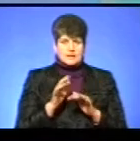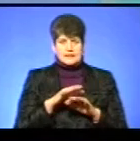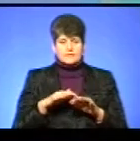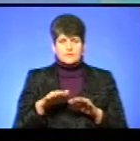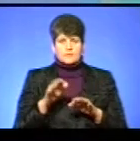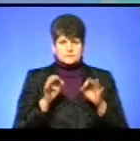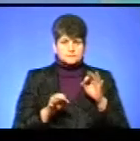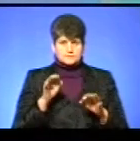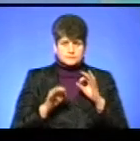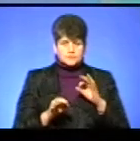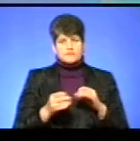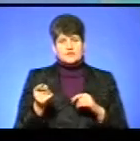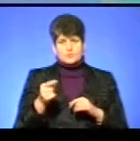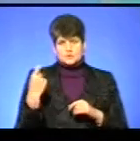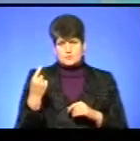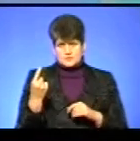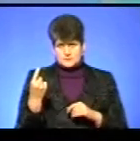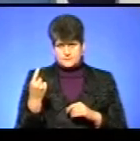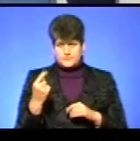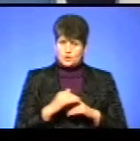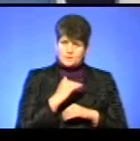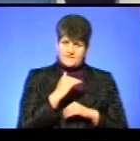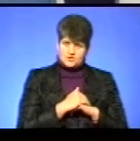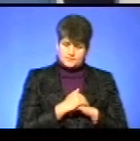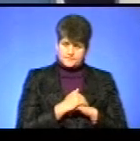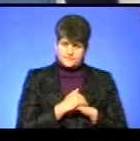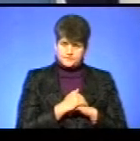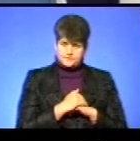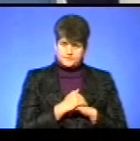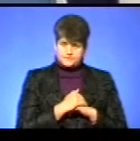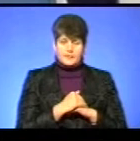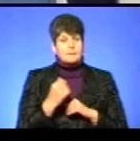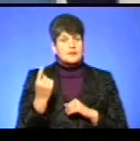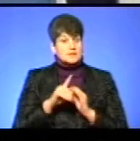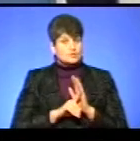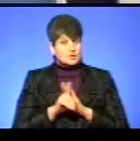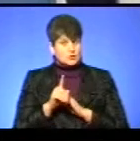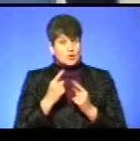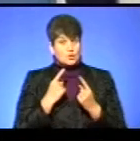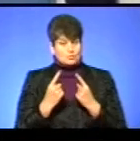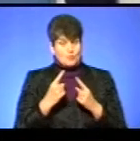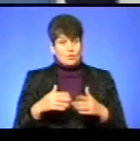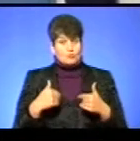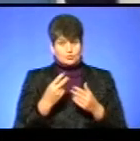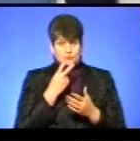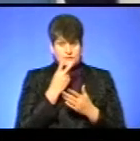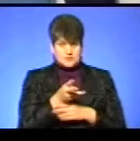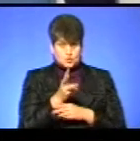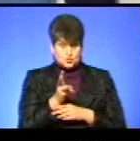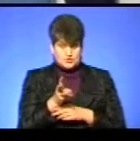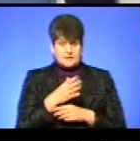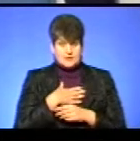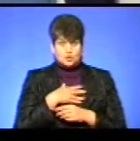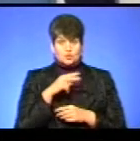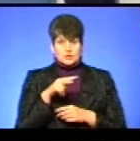екологічної інспекції в Тернопільській області. Доброго вечора. Доброго вечора. Перш ніж ми розпочнемо розмову, я пропоную переглянути сюжет нашої